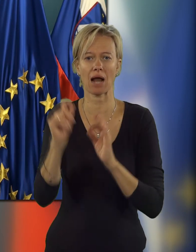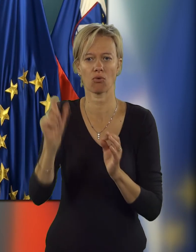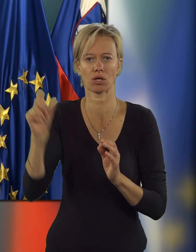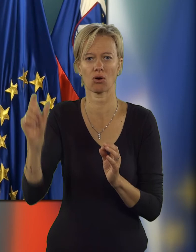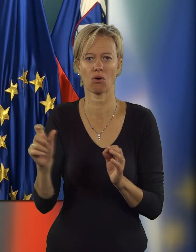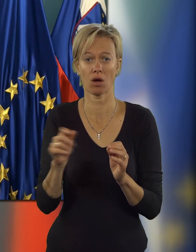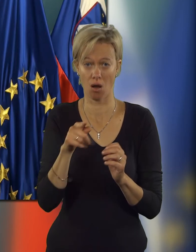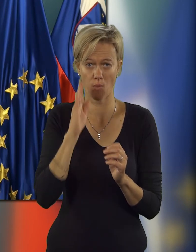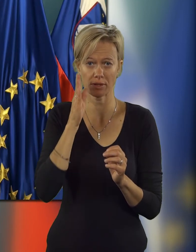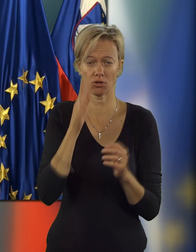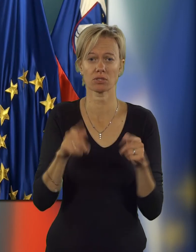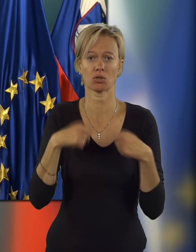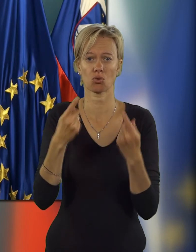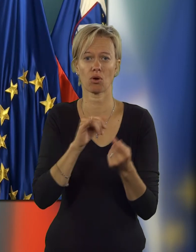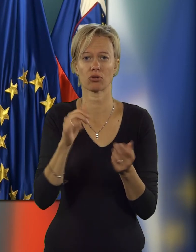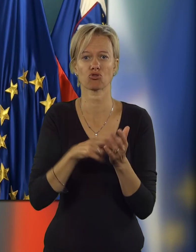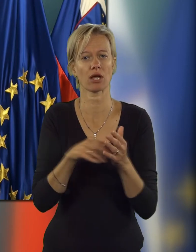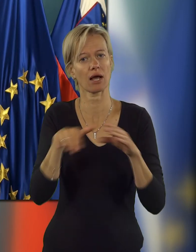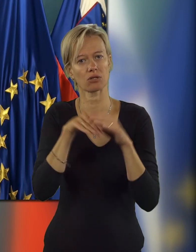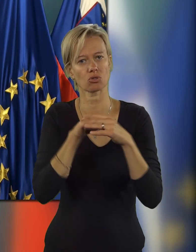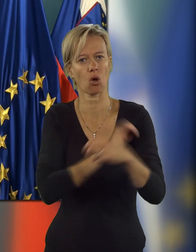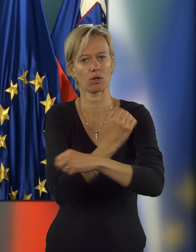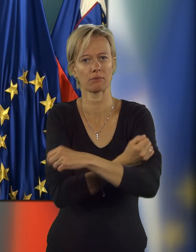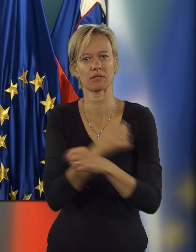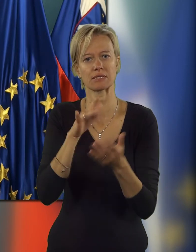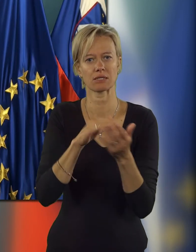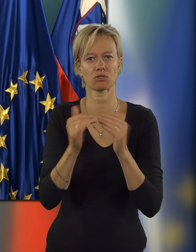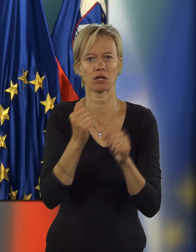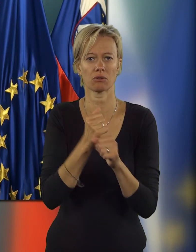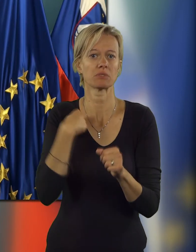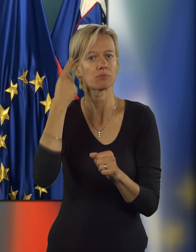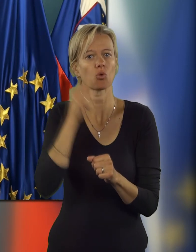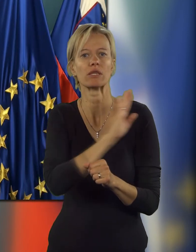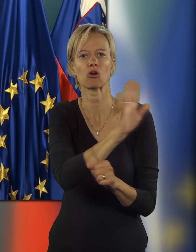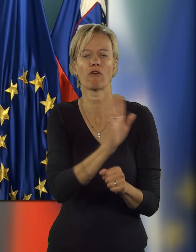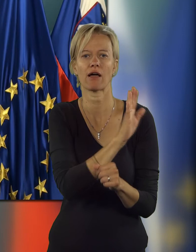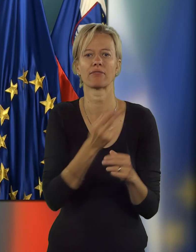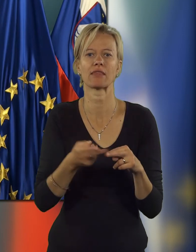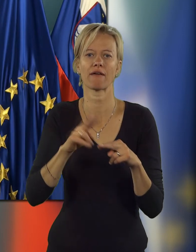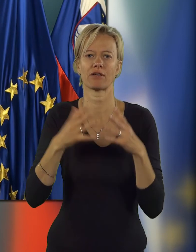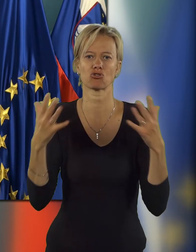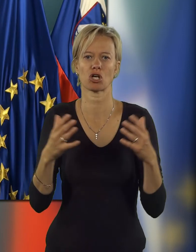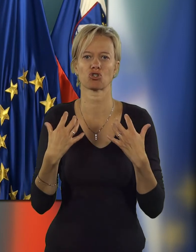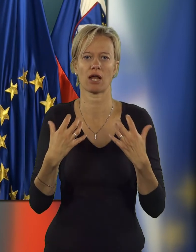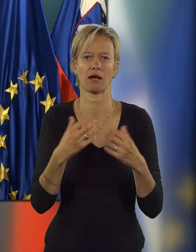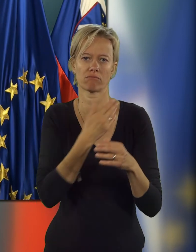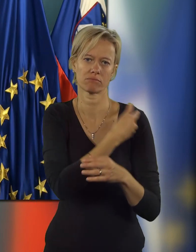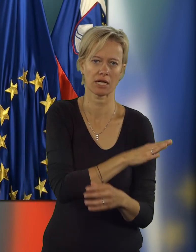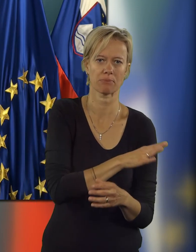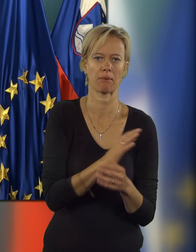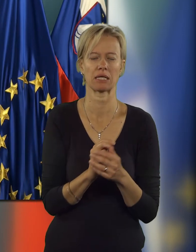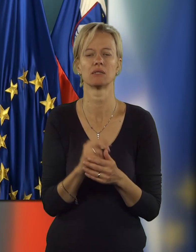pripravnikov, torej se obetajo za prihodnji leto še kadrovske ukrepitve centrov. Jaz mislim, da je to njihova največja želja, da se jih